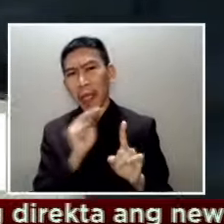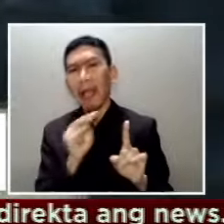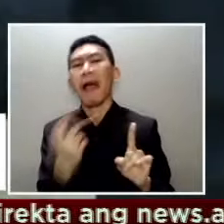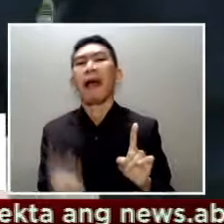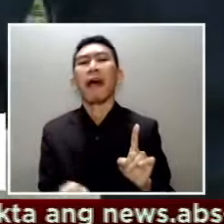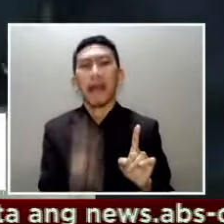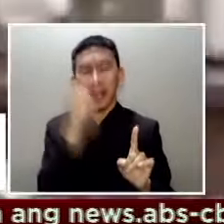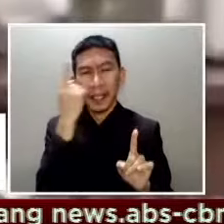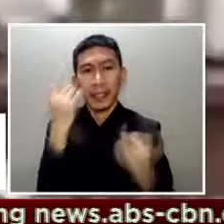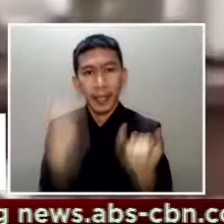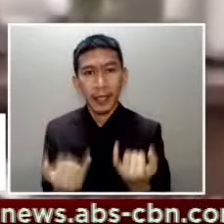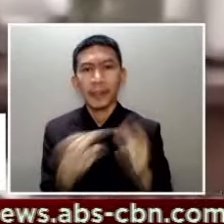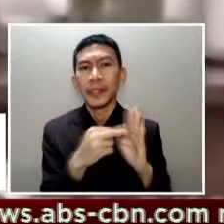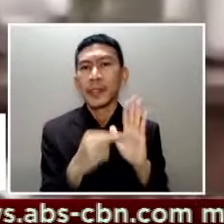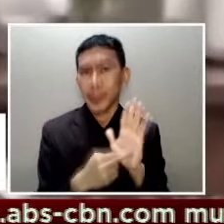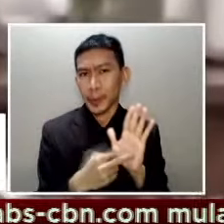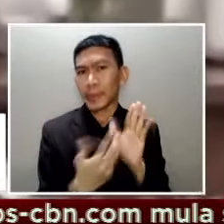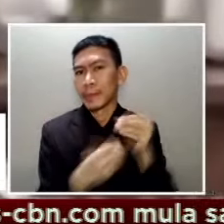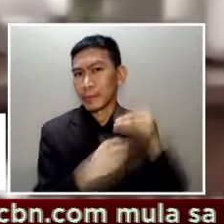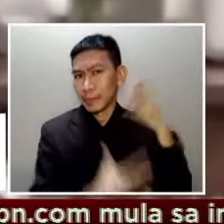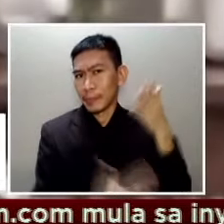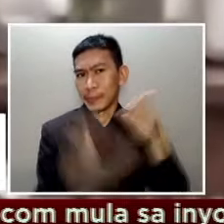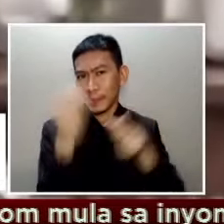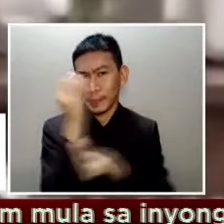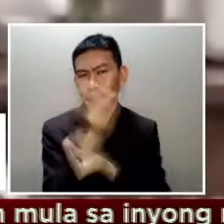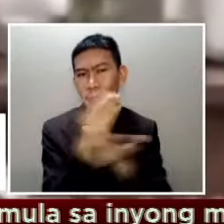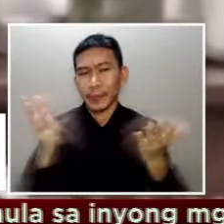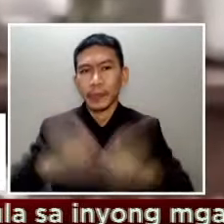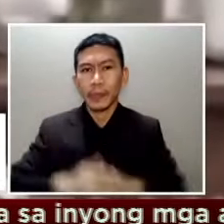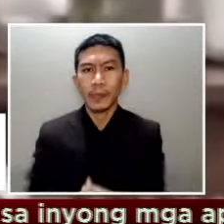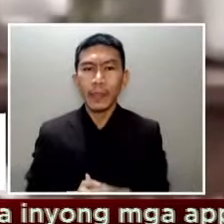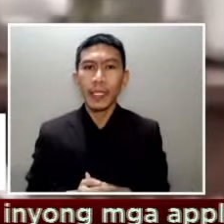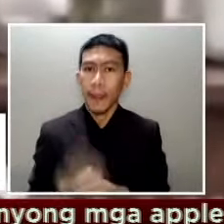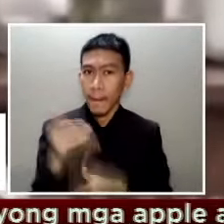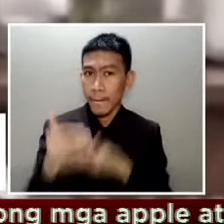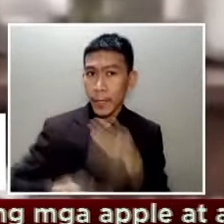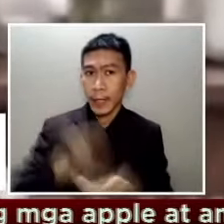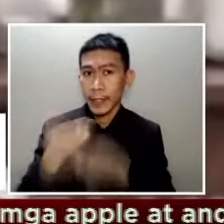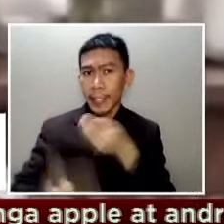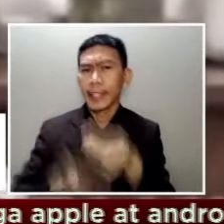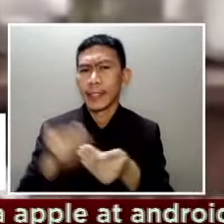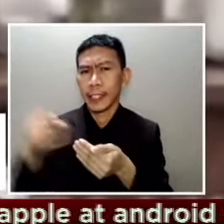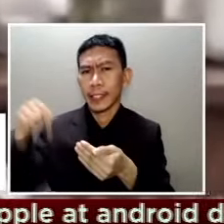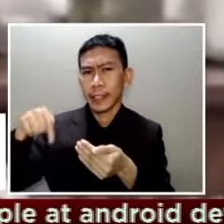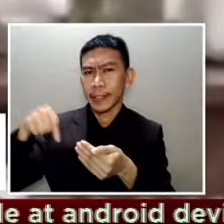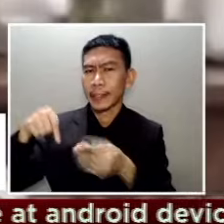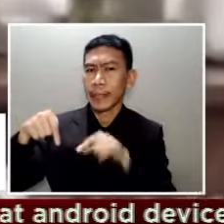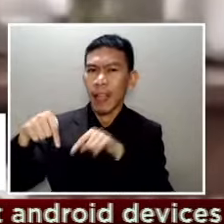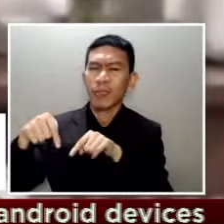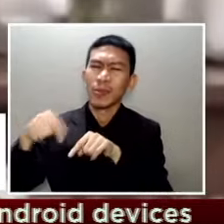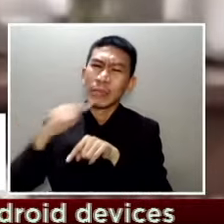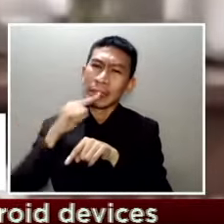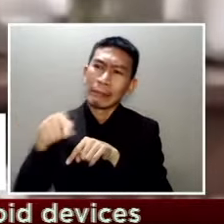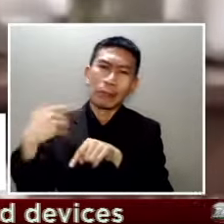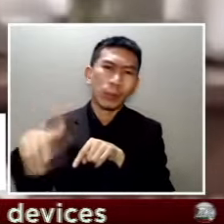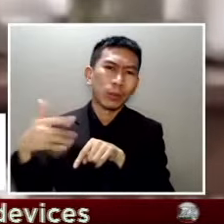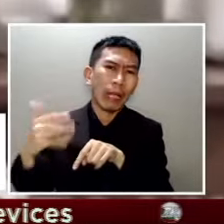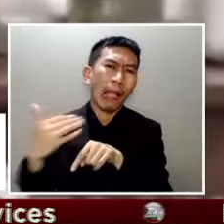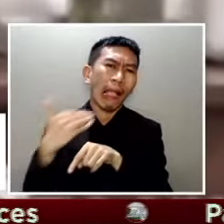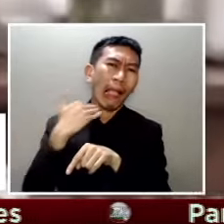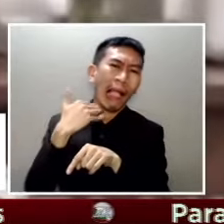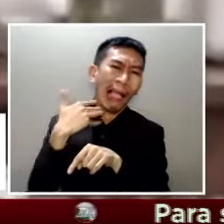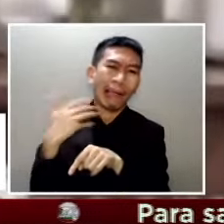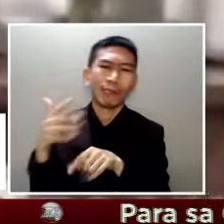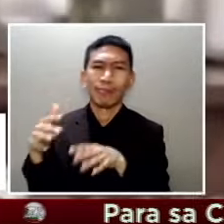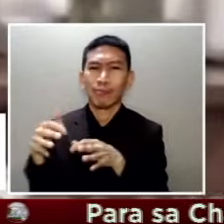matugunan ito There are certain processes within our system na nakakatagal talaga and one of those would be